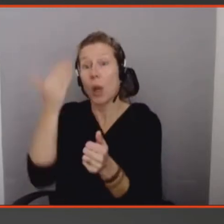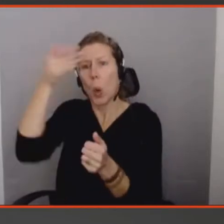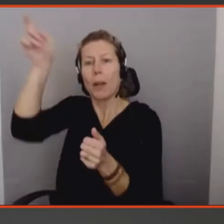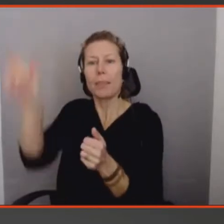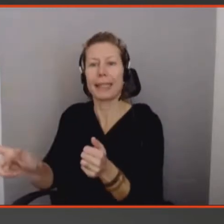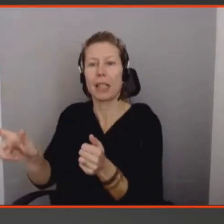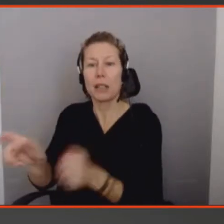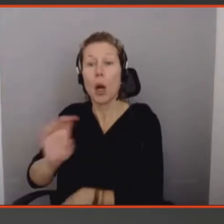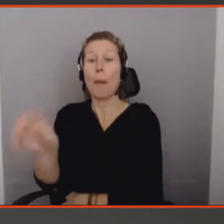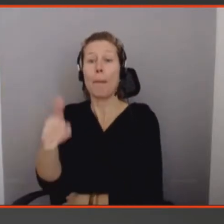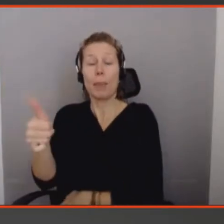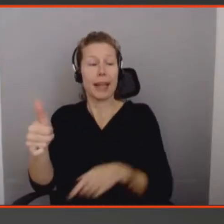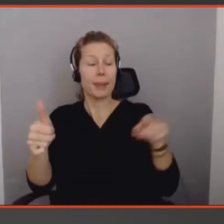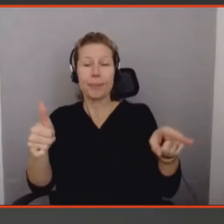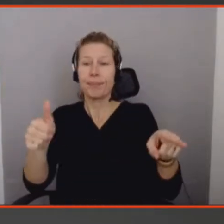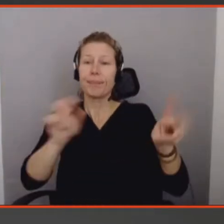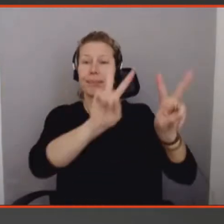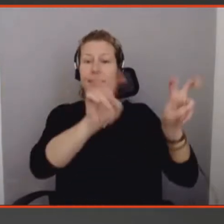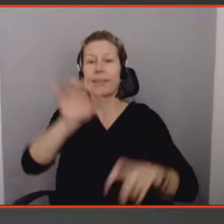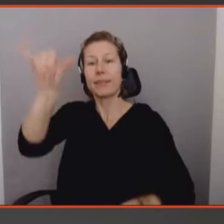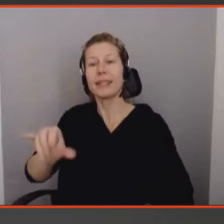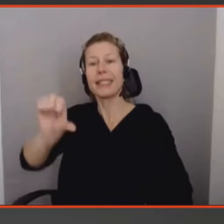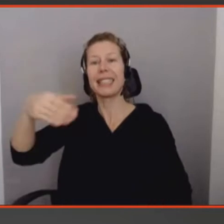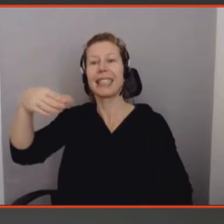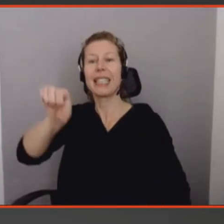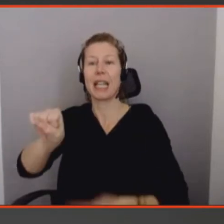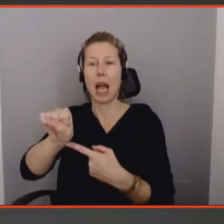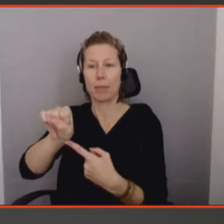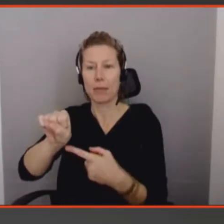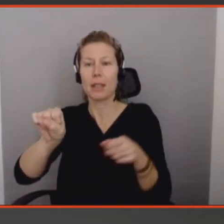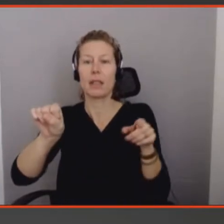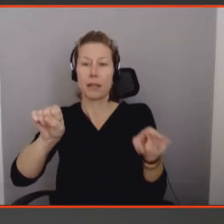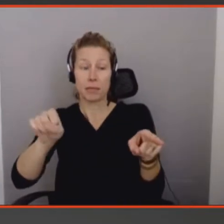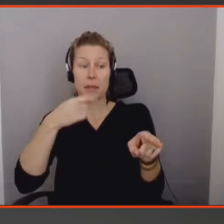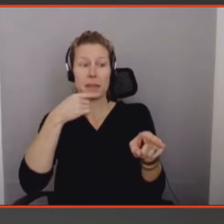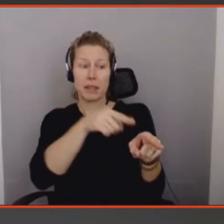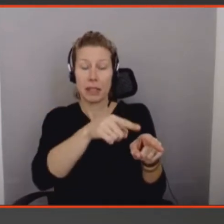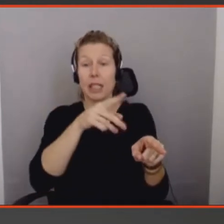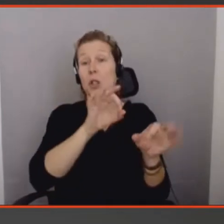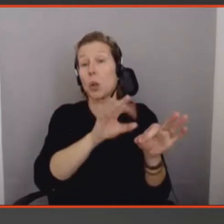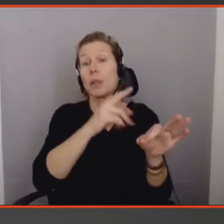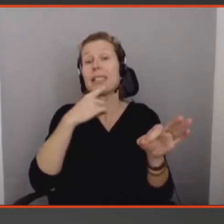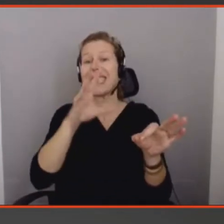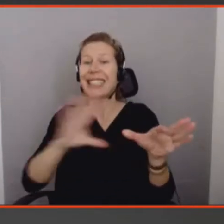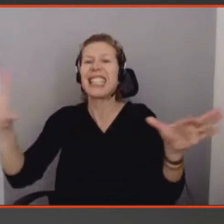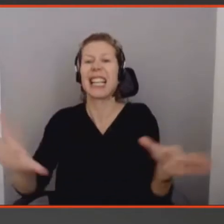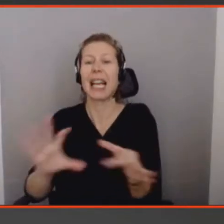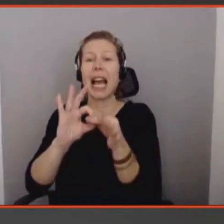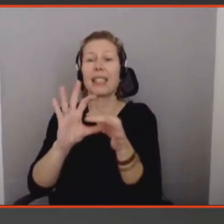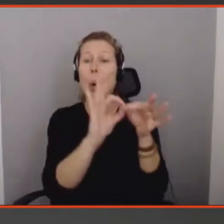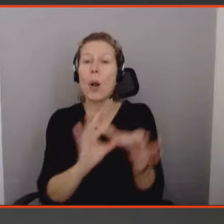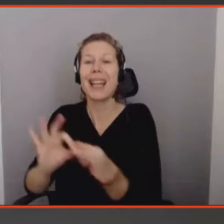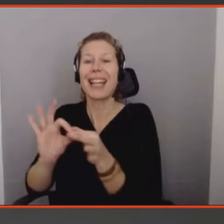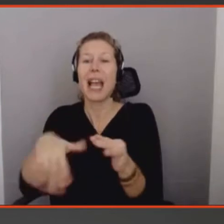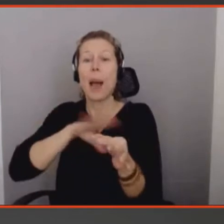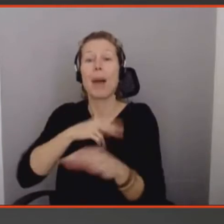développé par une de mes étudiantes à Eindhoven. Jans, c'est un pendentif interactif qui crée du lien en enregistrant des fragments audio de moments partagés. et